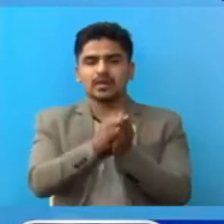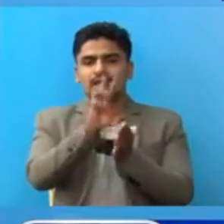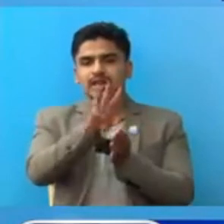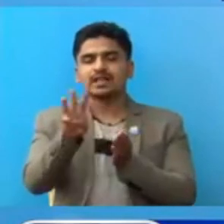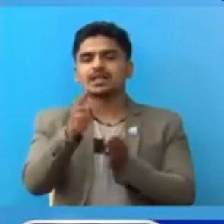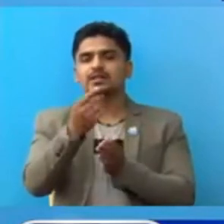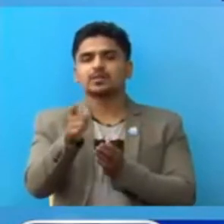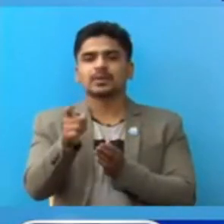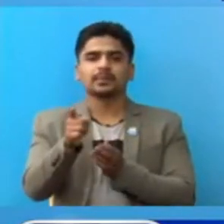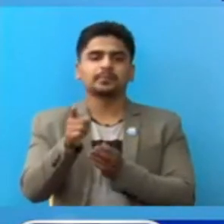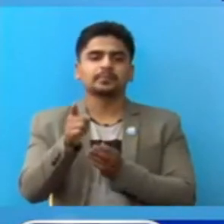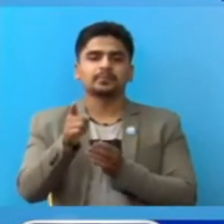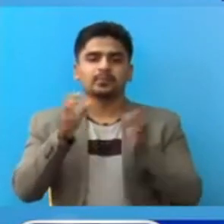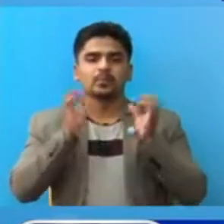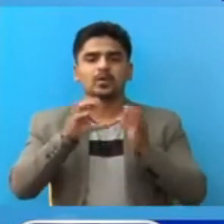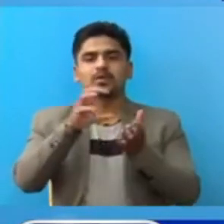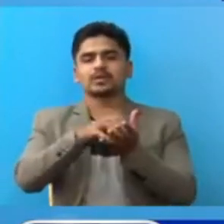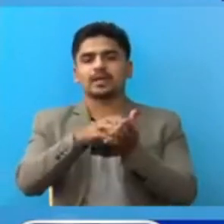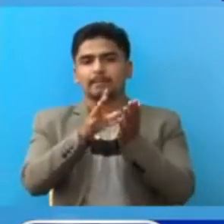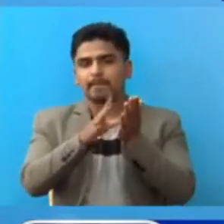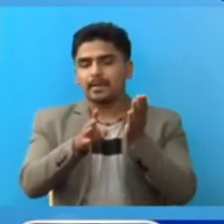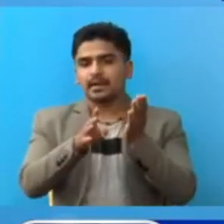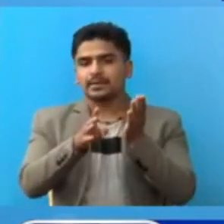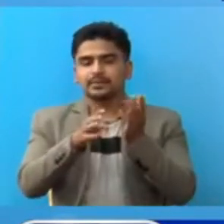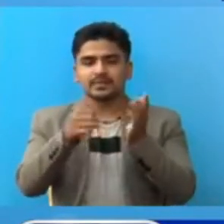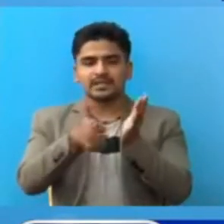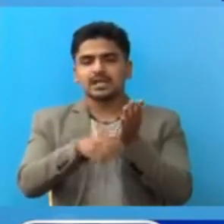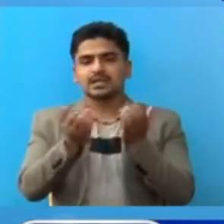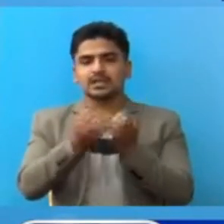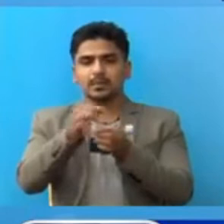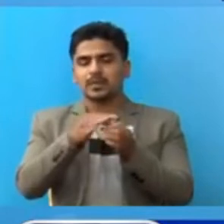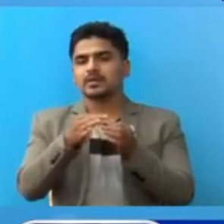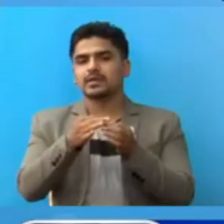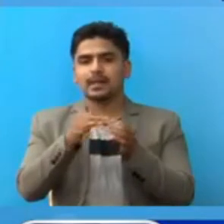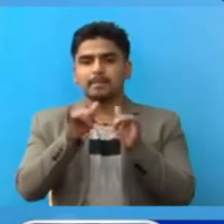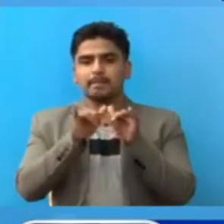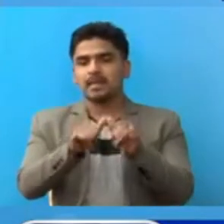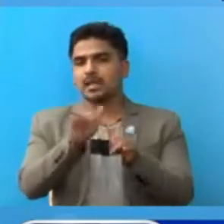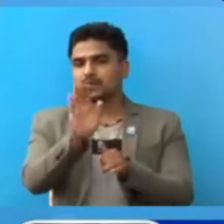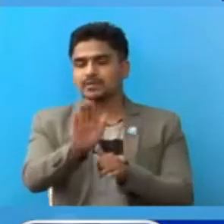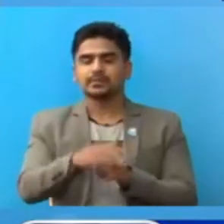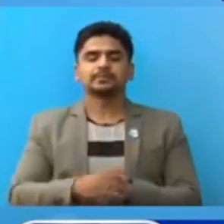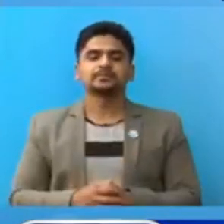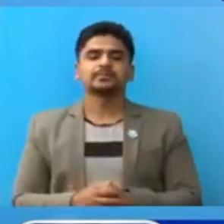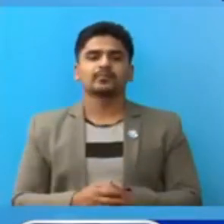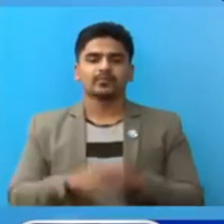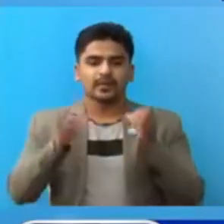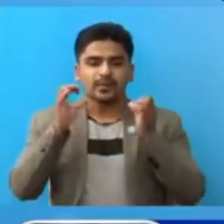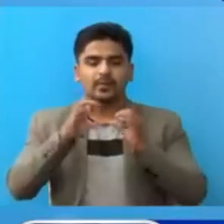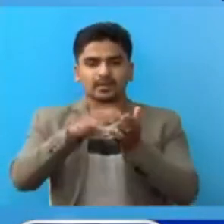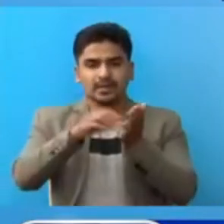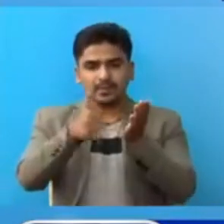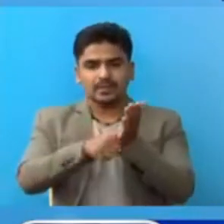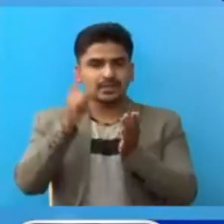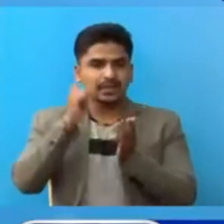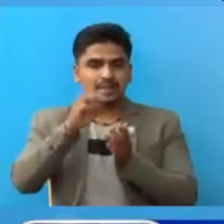परियोक्साला बाट जाज गरने वेवस्ता मिलाईएको छों। परियोक्साला परिच्छन